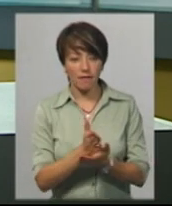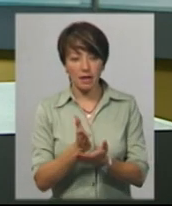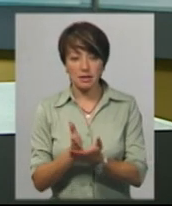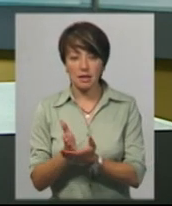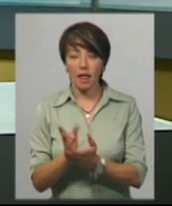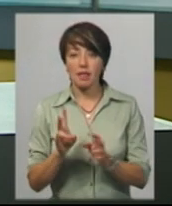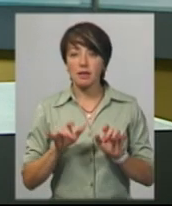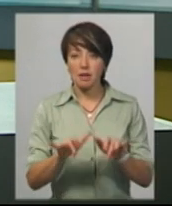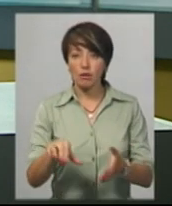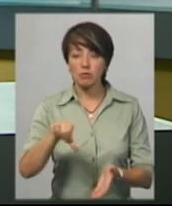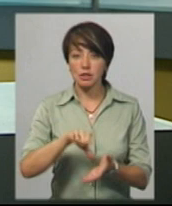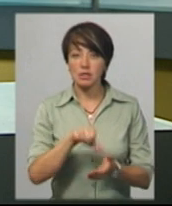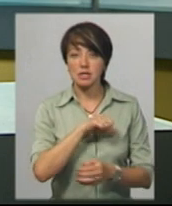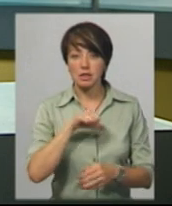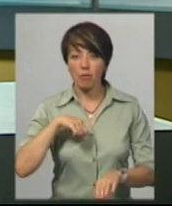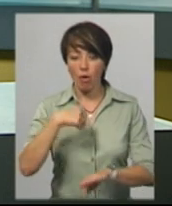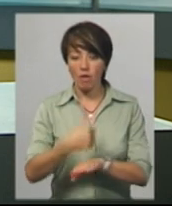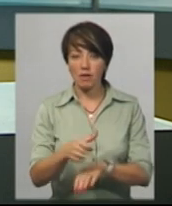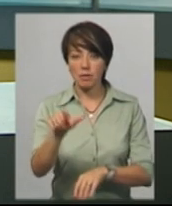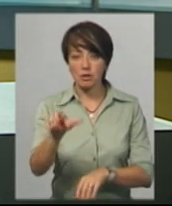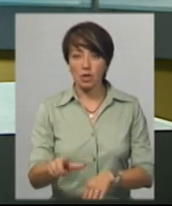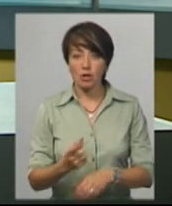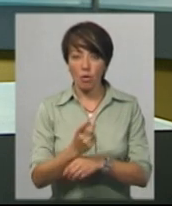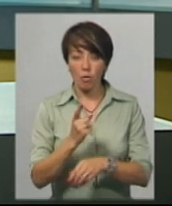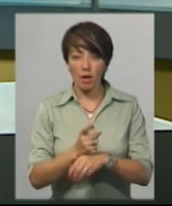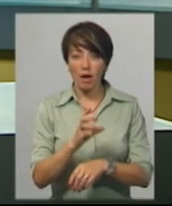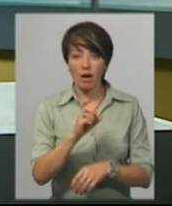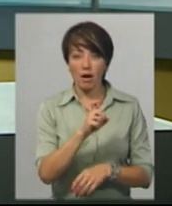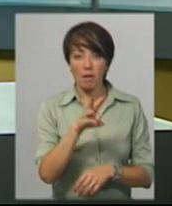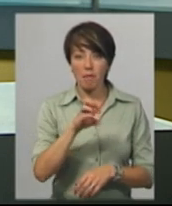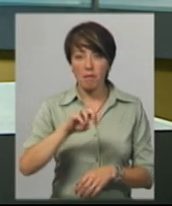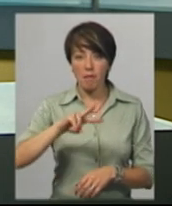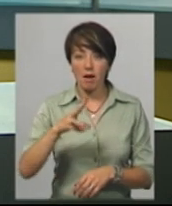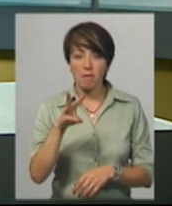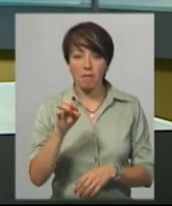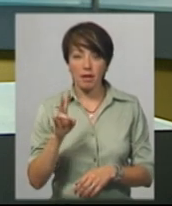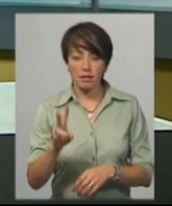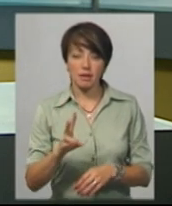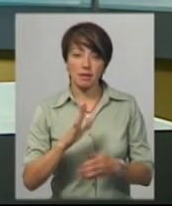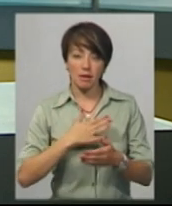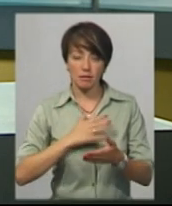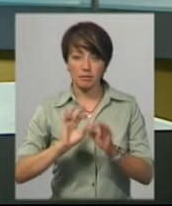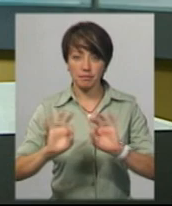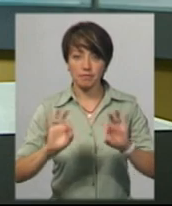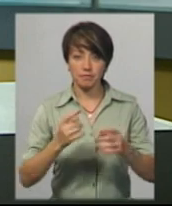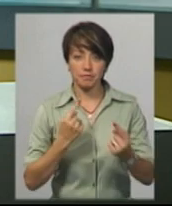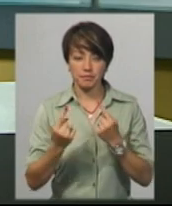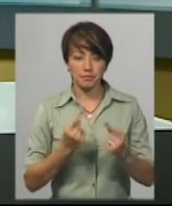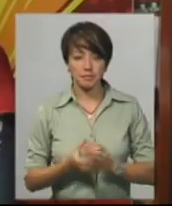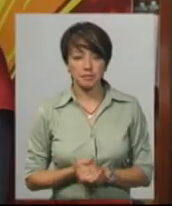На заході був присутній і сам головний персонаж коміксів – Хмельмен. З останнім поспілкувався наш кореспондент Андрій Гумений.